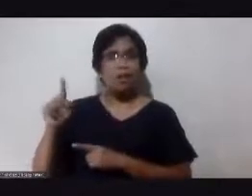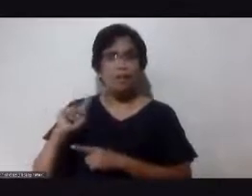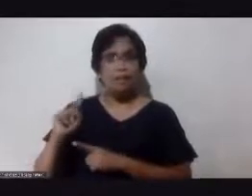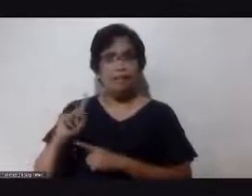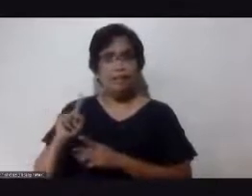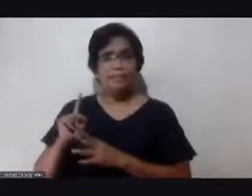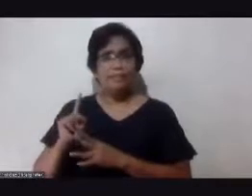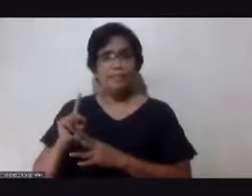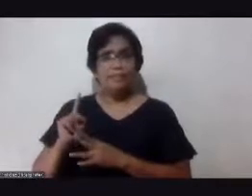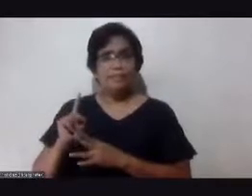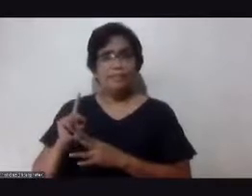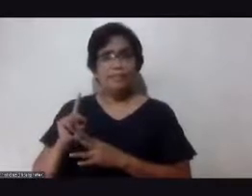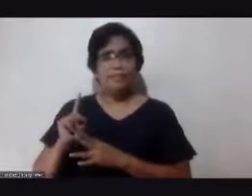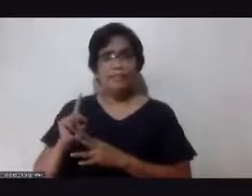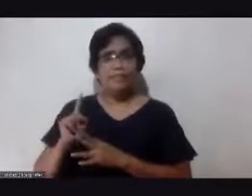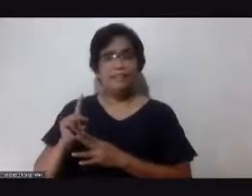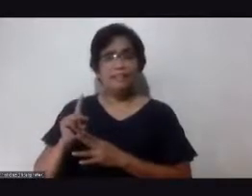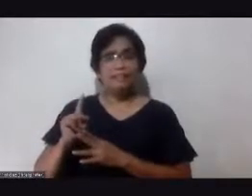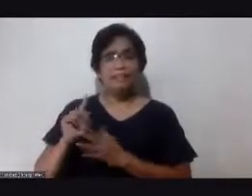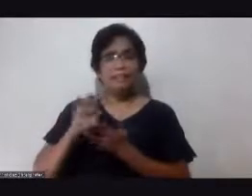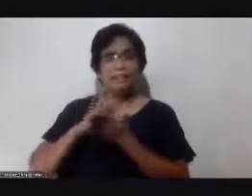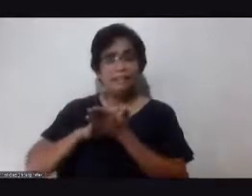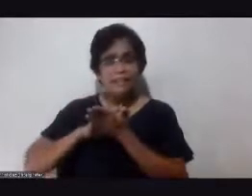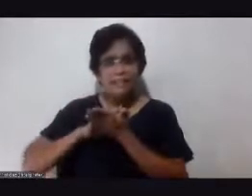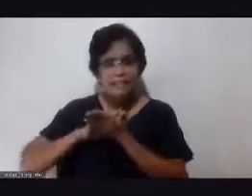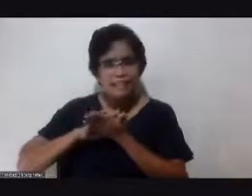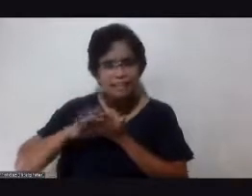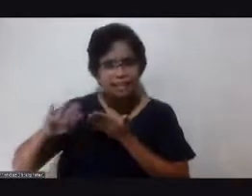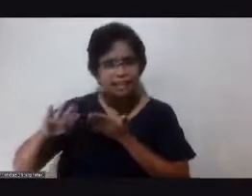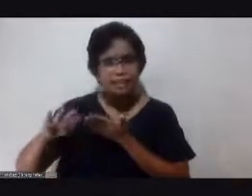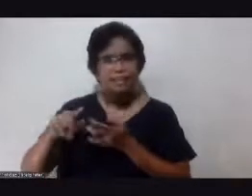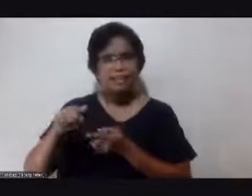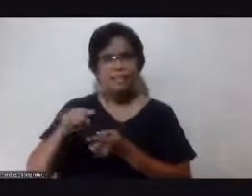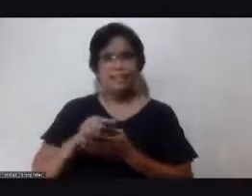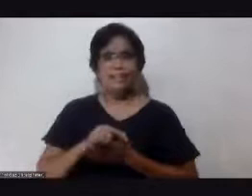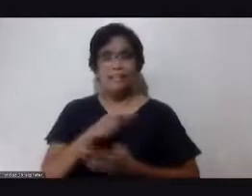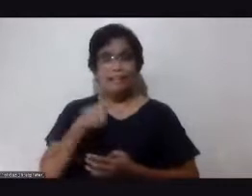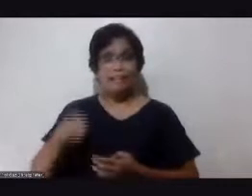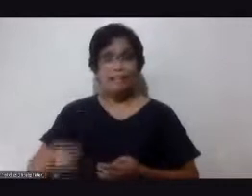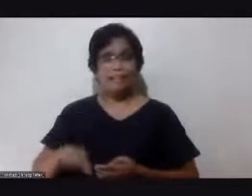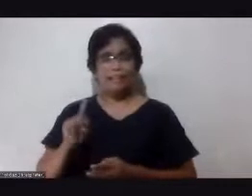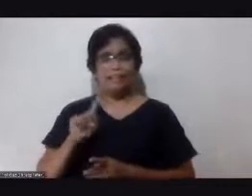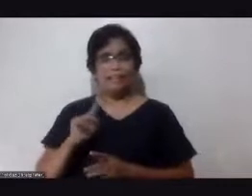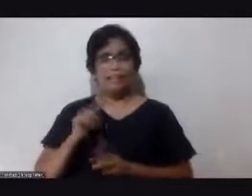mag mag cleansing tawag sa chinese ay ano eh